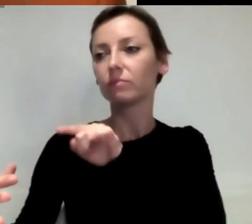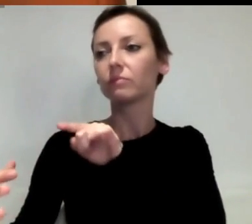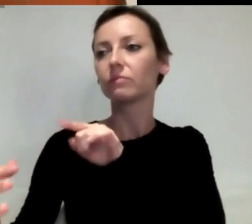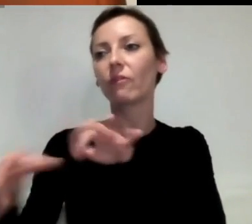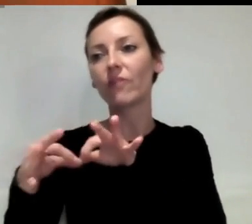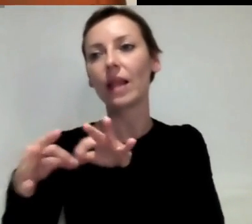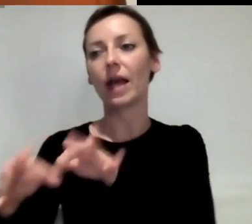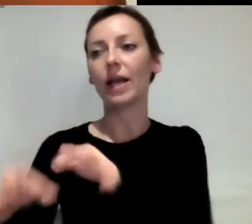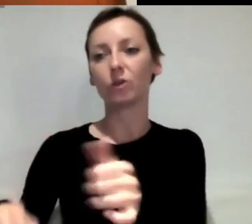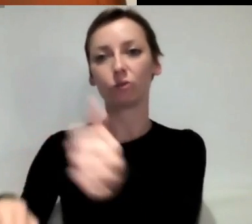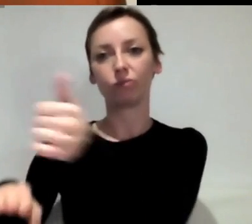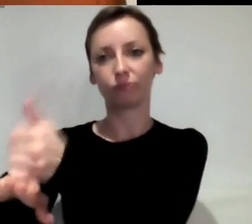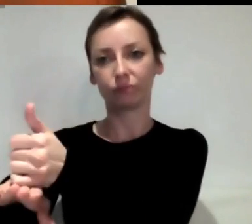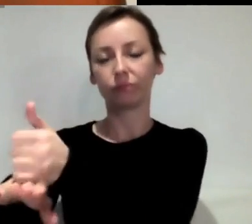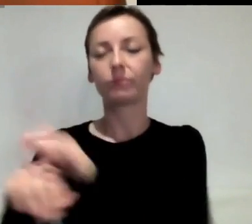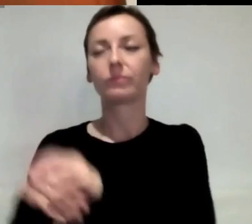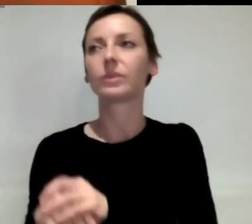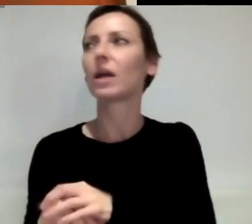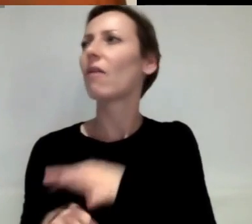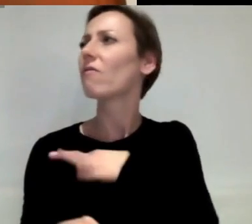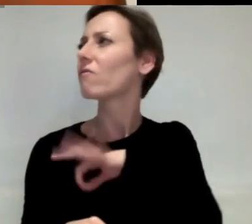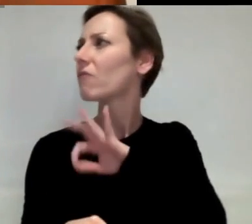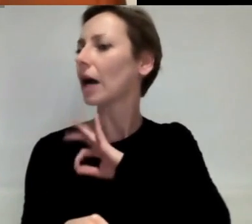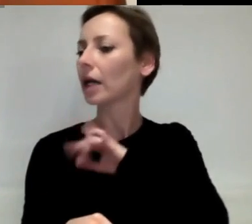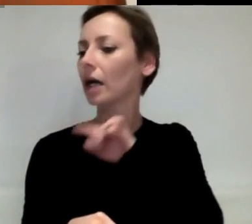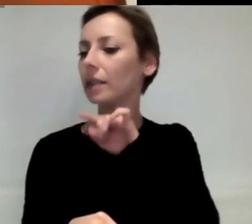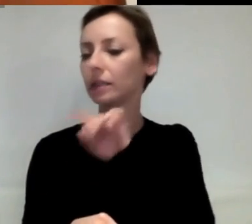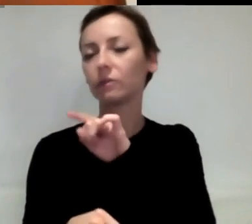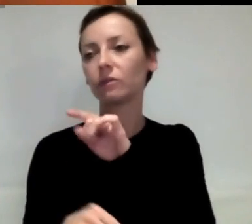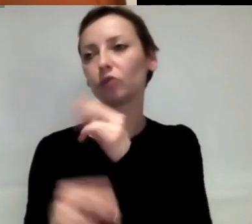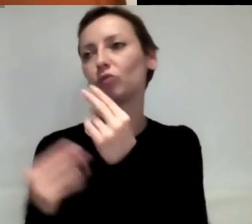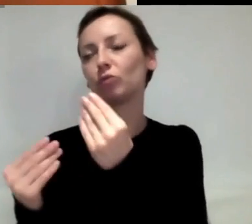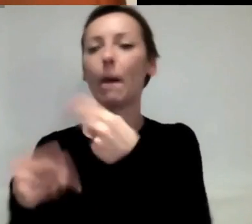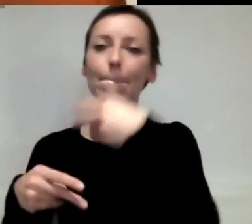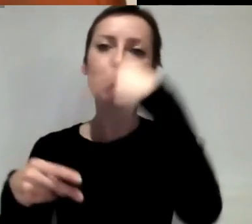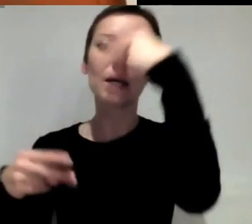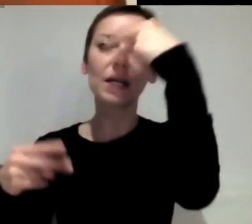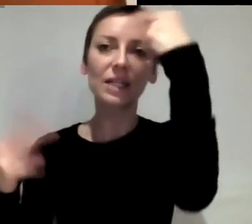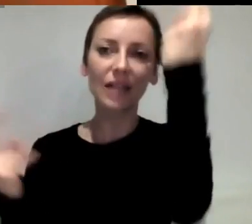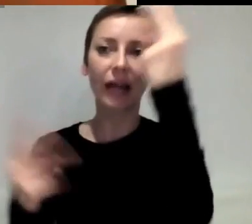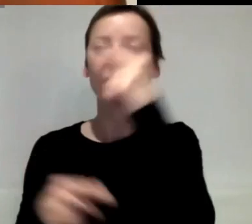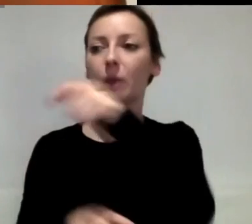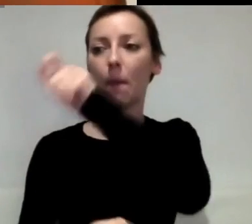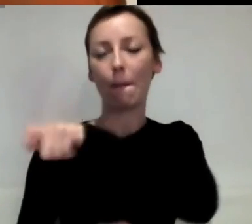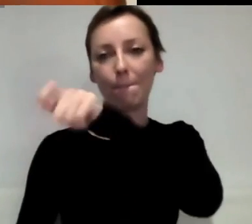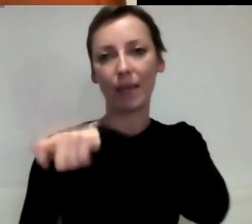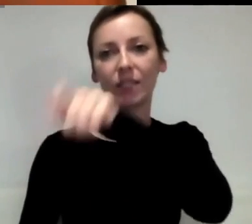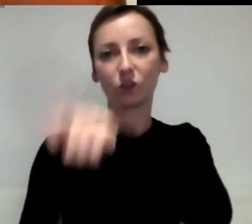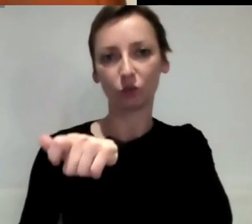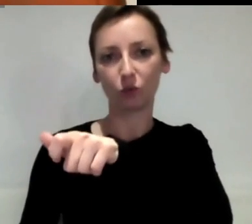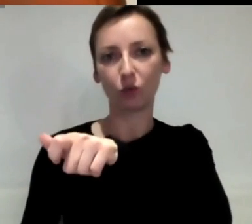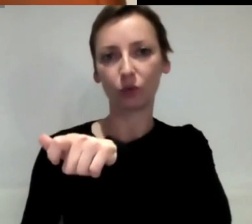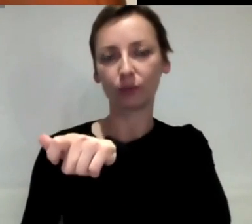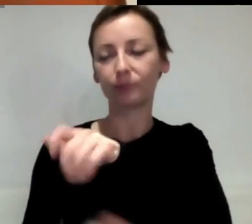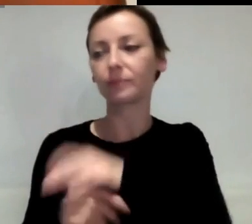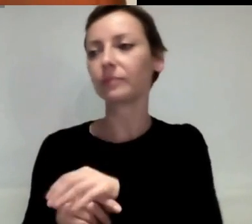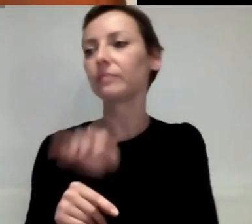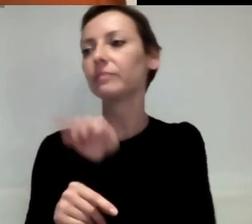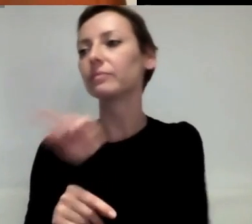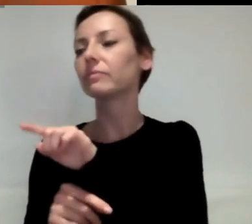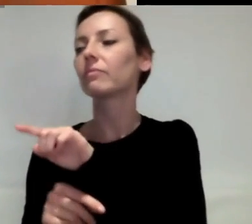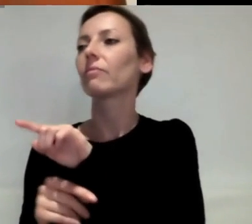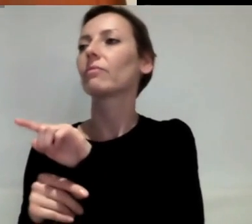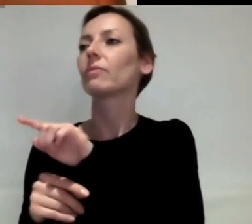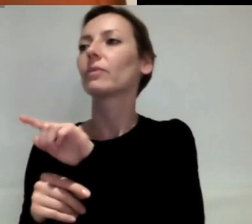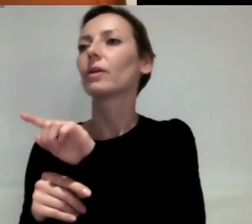Frankreich waren das bekannte Personen, zum Beispiel Laurence Tubiana, die das Pariser Klimaabkommen für